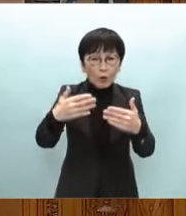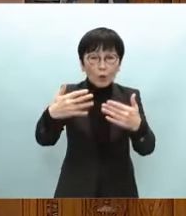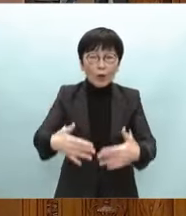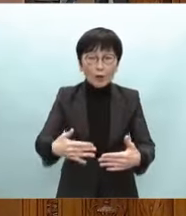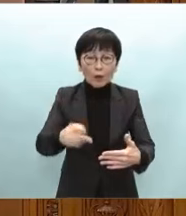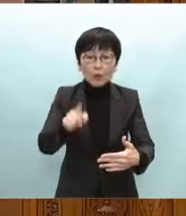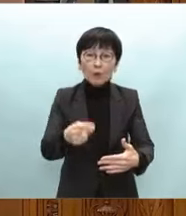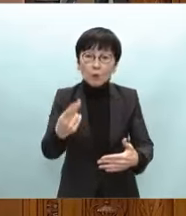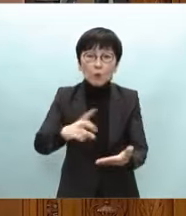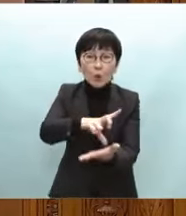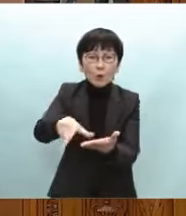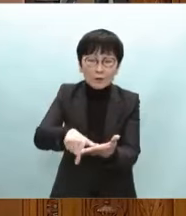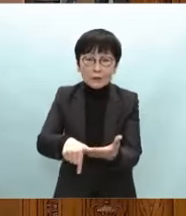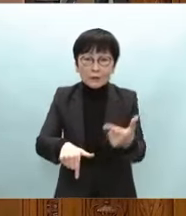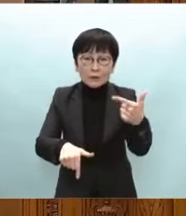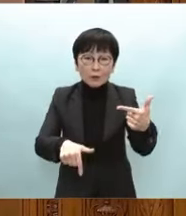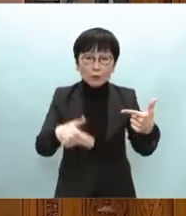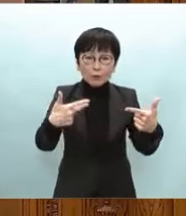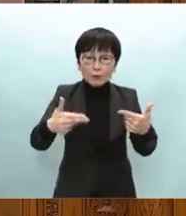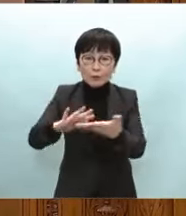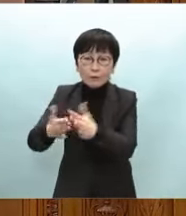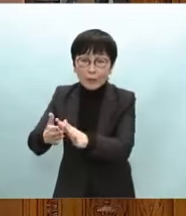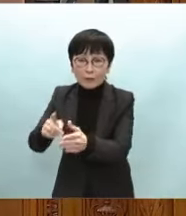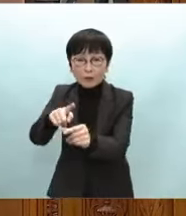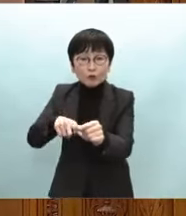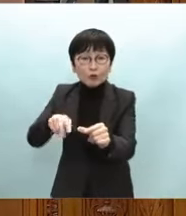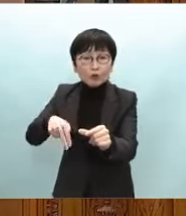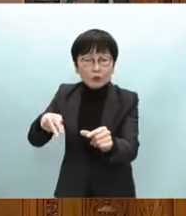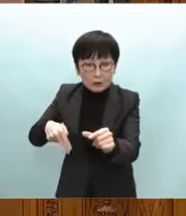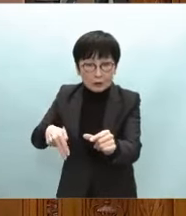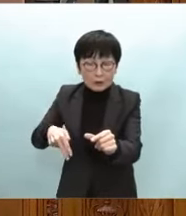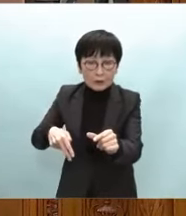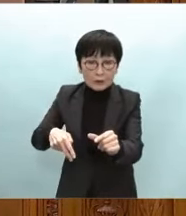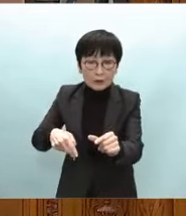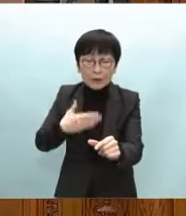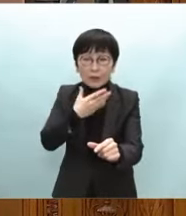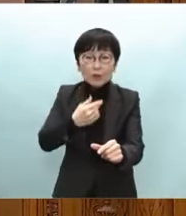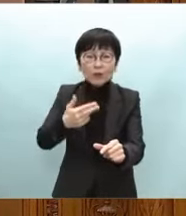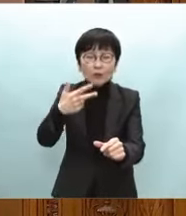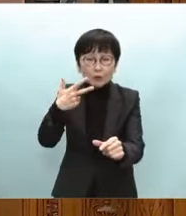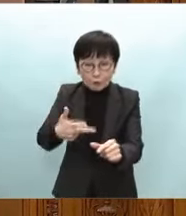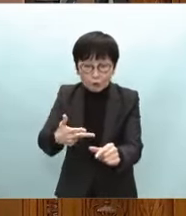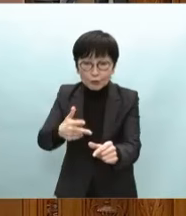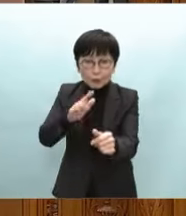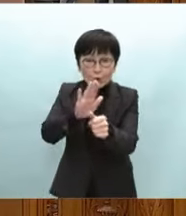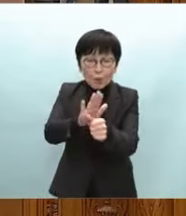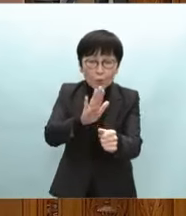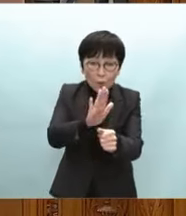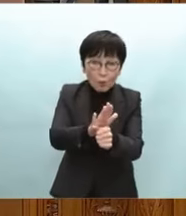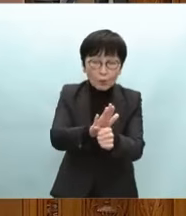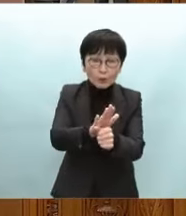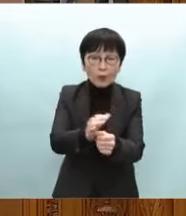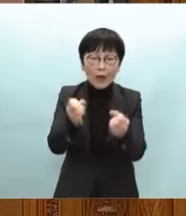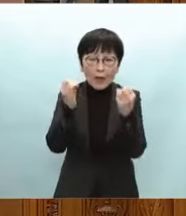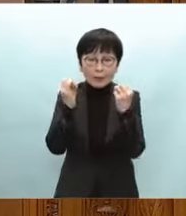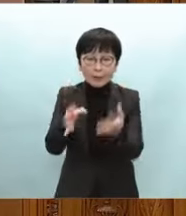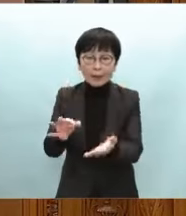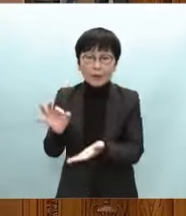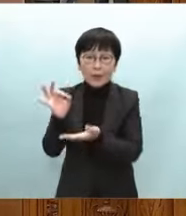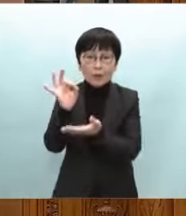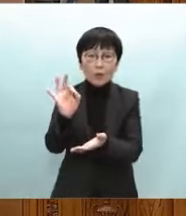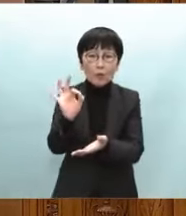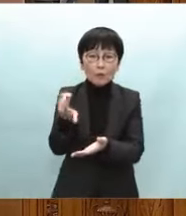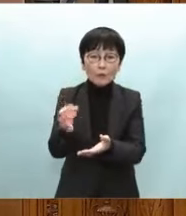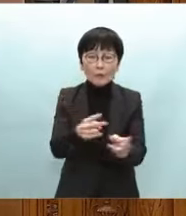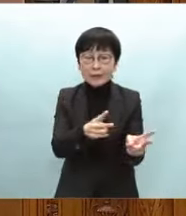地域6市町を中心に地域福祉の向上に資する新たな交付金制度を設